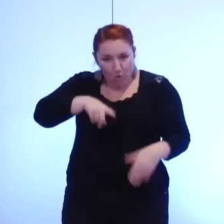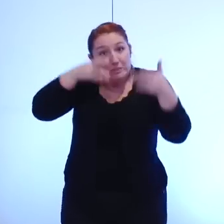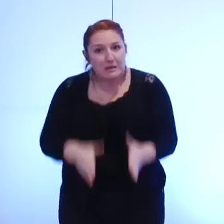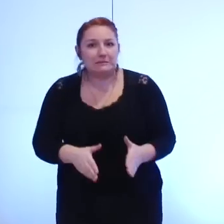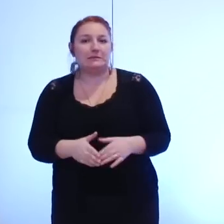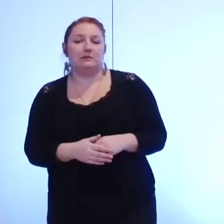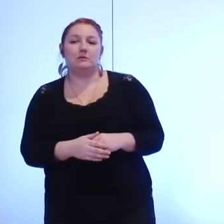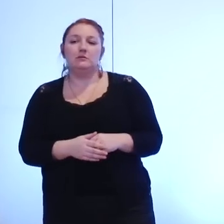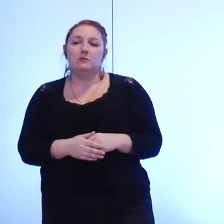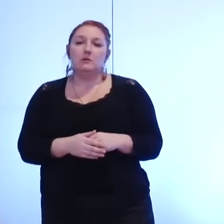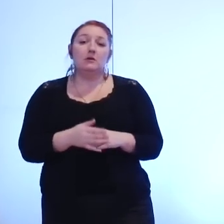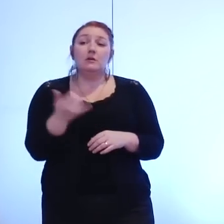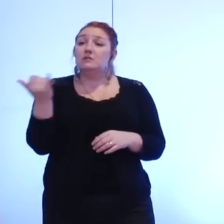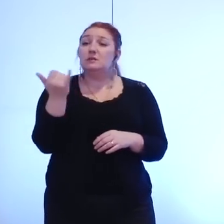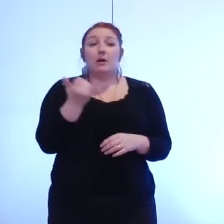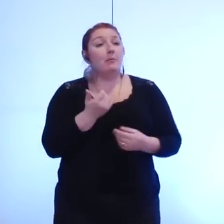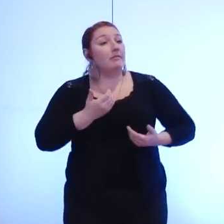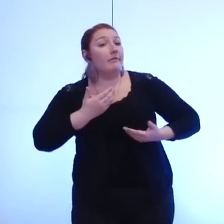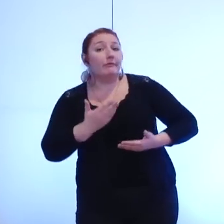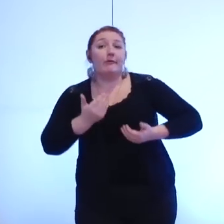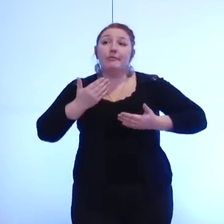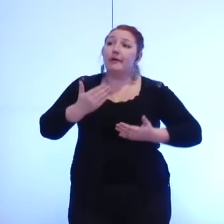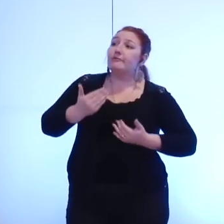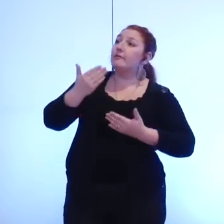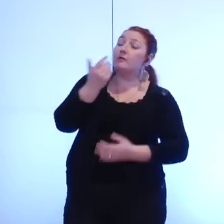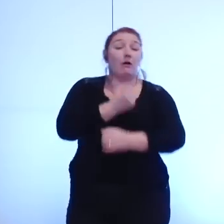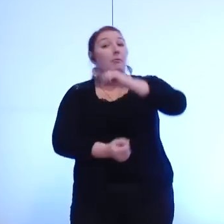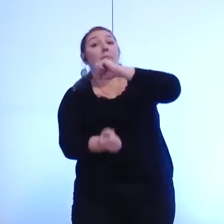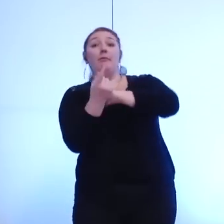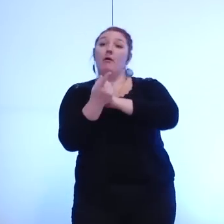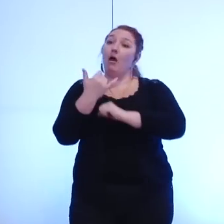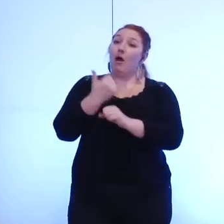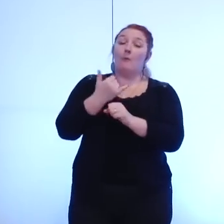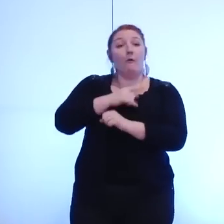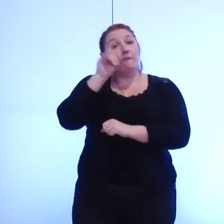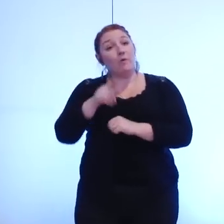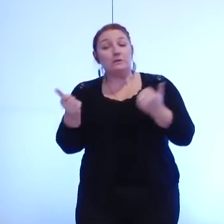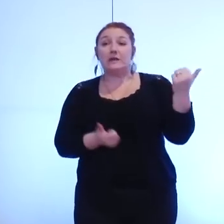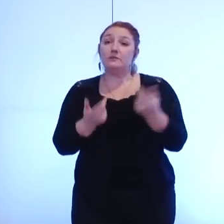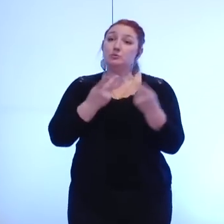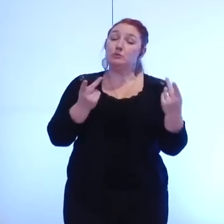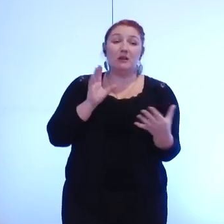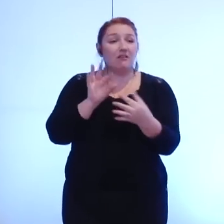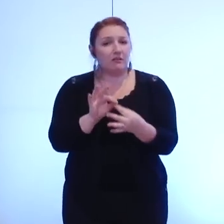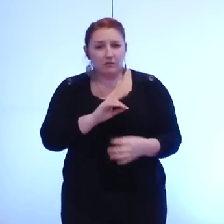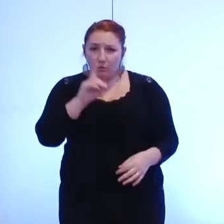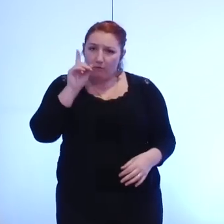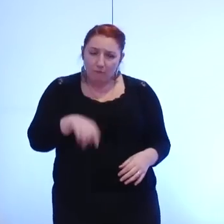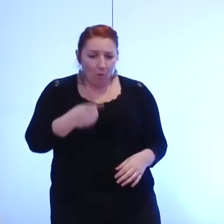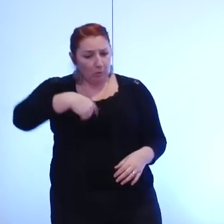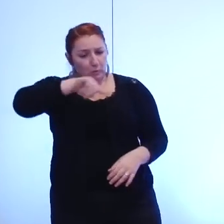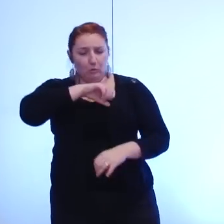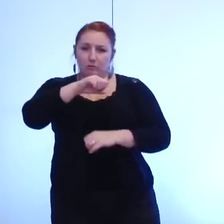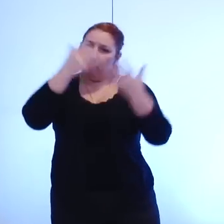quel événement non maîtrisé qui nous apporte la proximité des services publics c'est à nous de le vouloir et de le